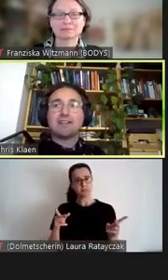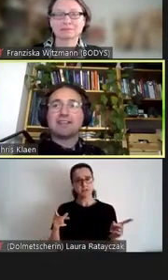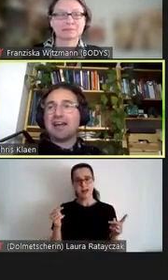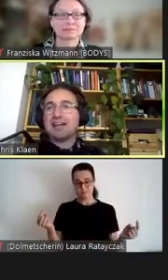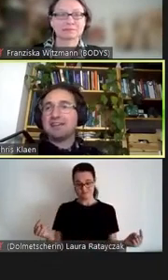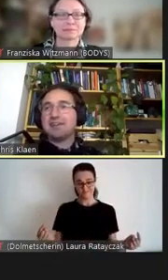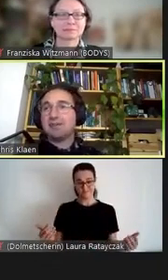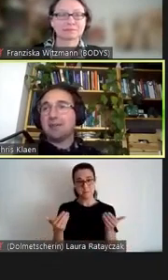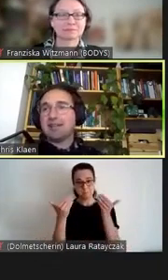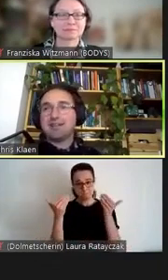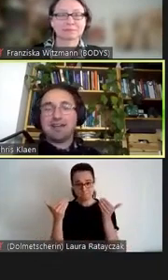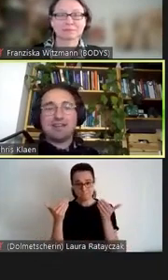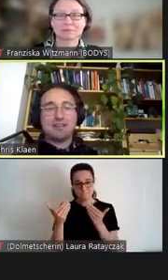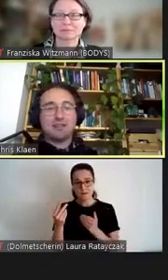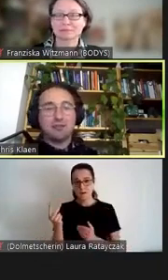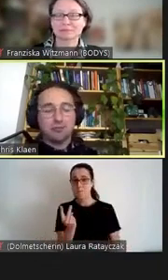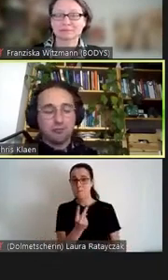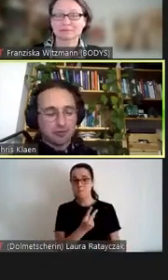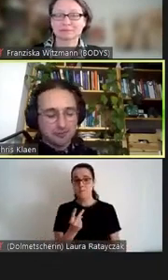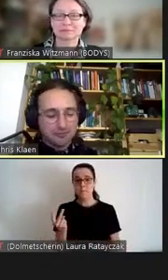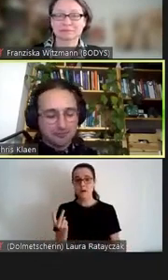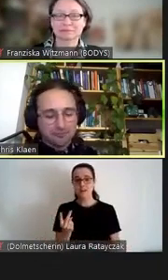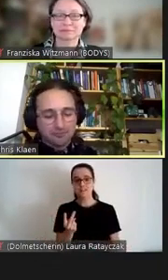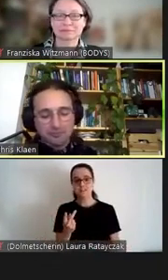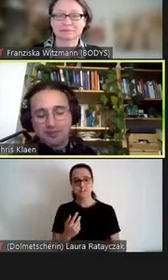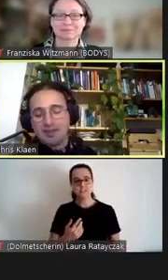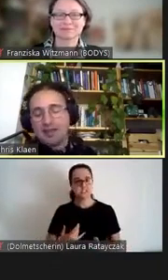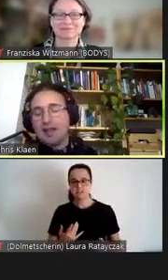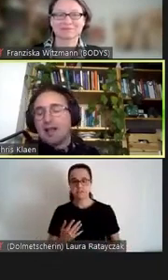dann verlangt keine der beiden Seiten genug.